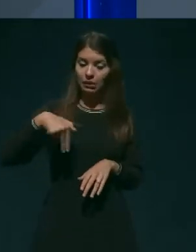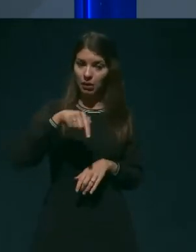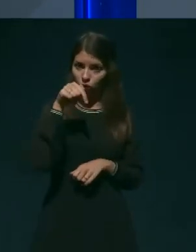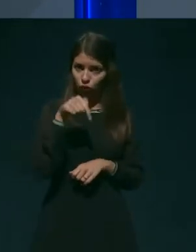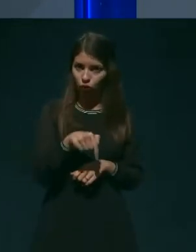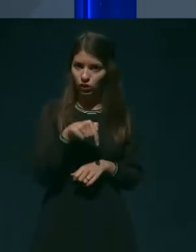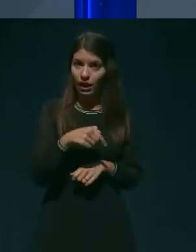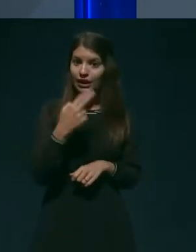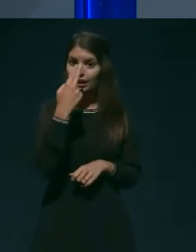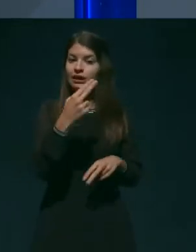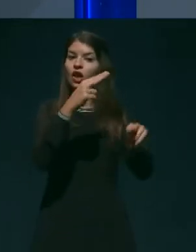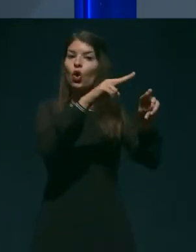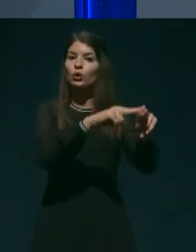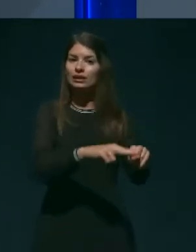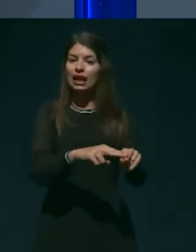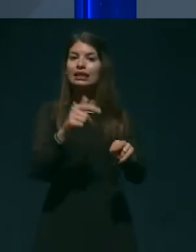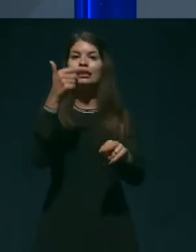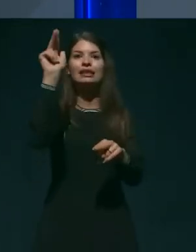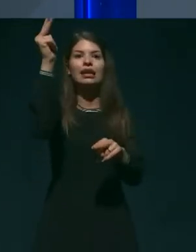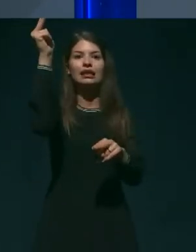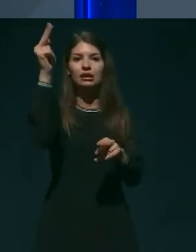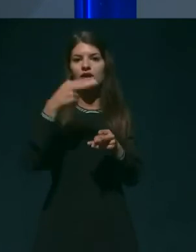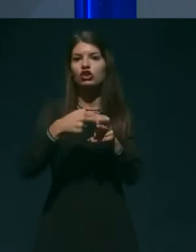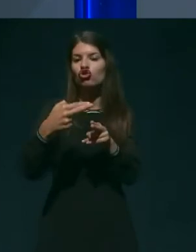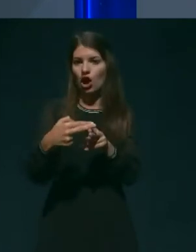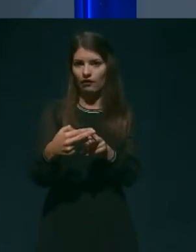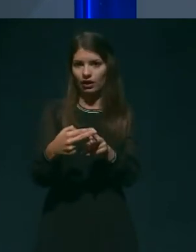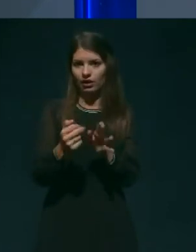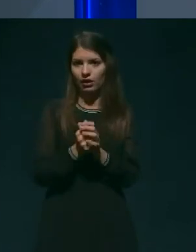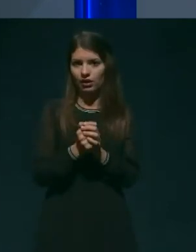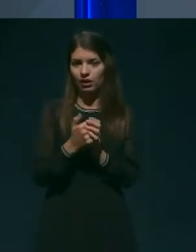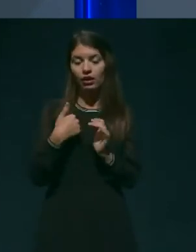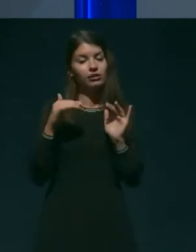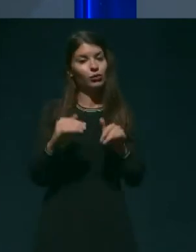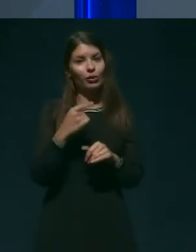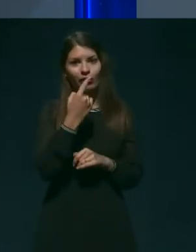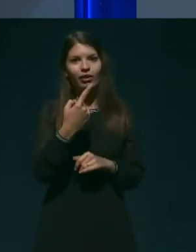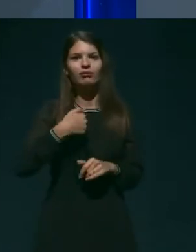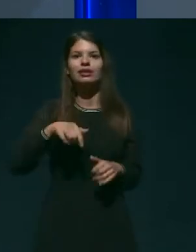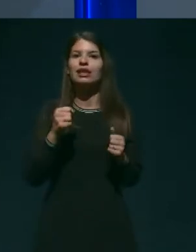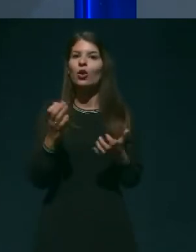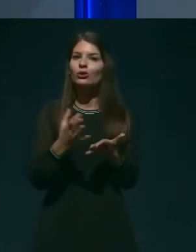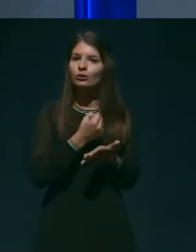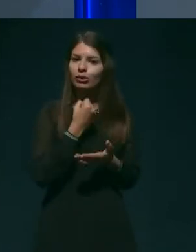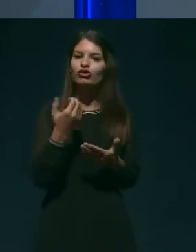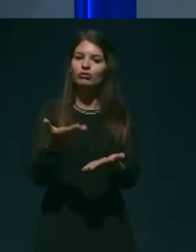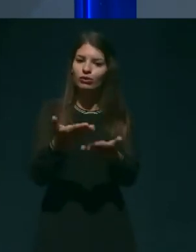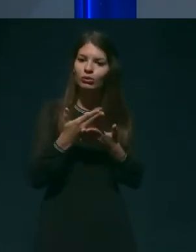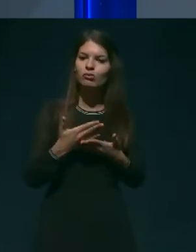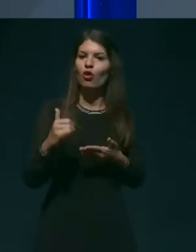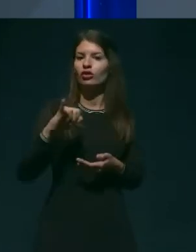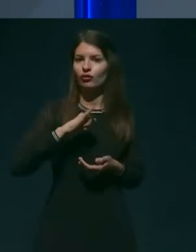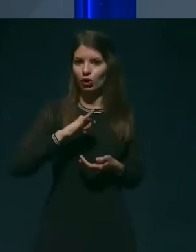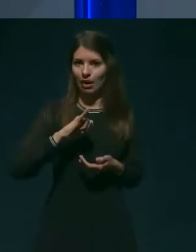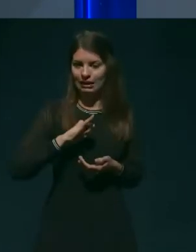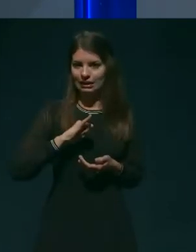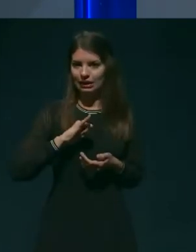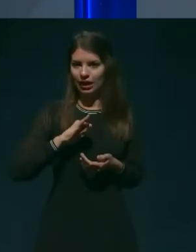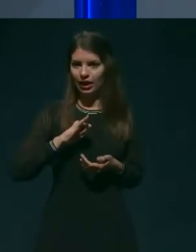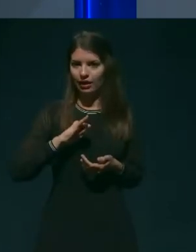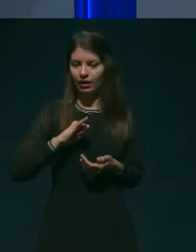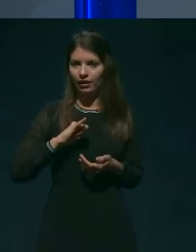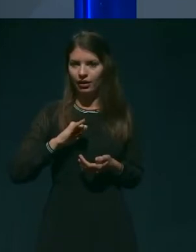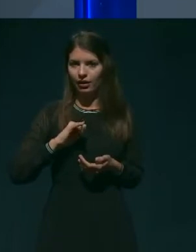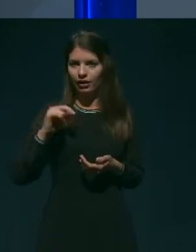določenih drugih, tretjih državah, moram reči, da smo kar uspešni pri predobivanju informacij v nam blizu